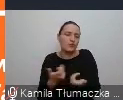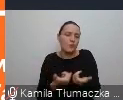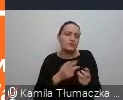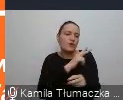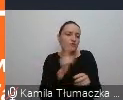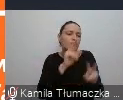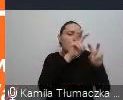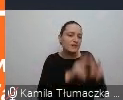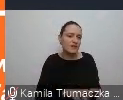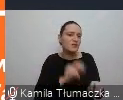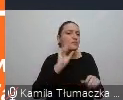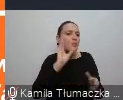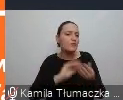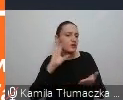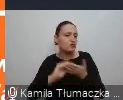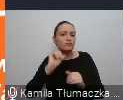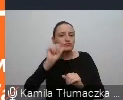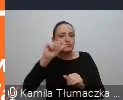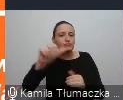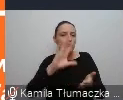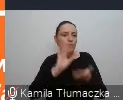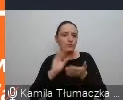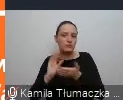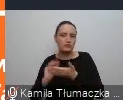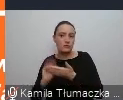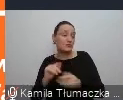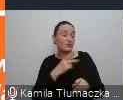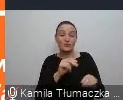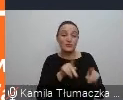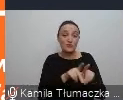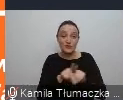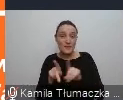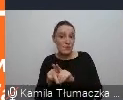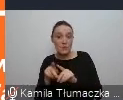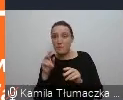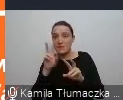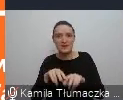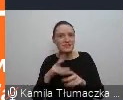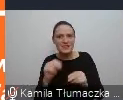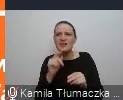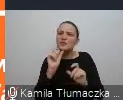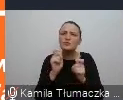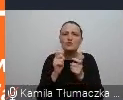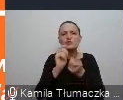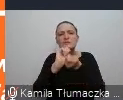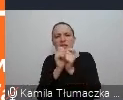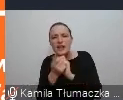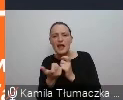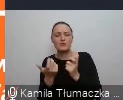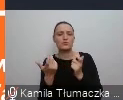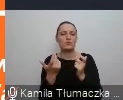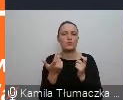z każdym badaniem. I to nie jest to samo badanie, ponieważ rok rocznie coś tam się w tym badaniu zmienia.